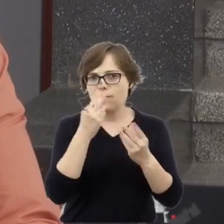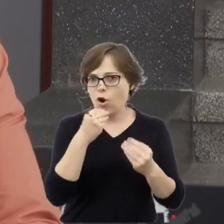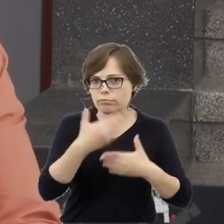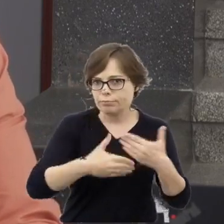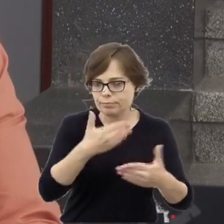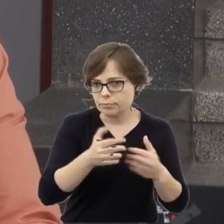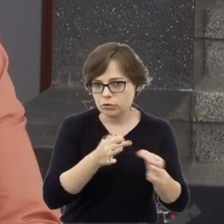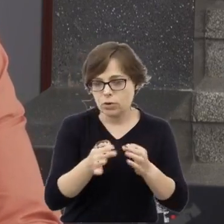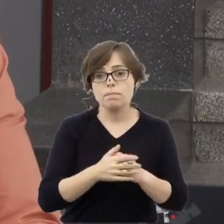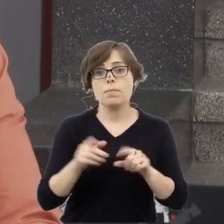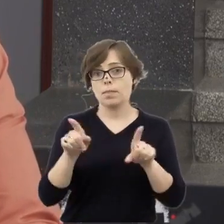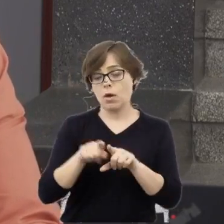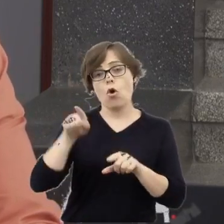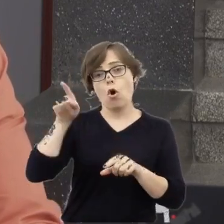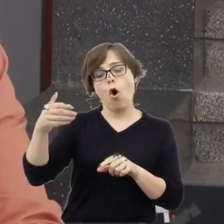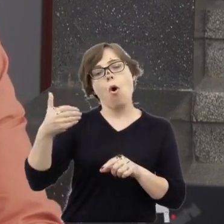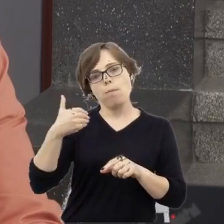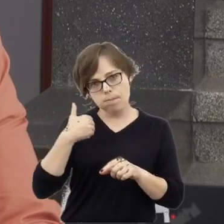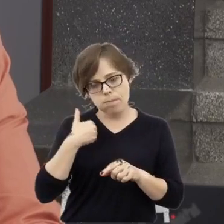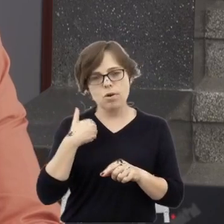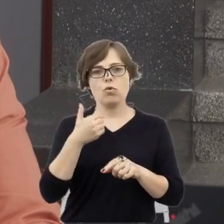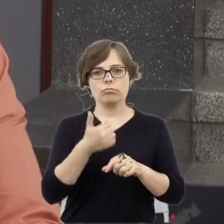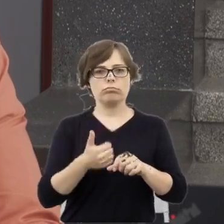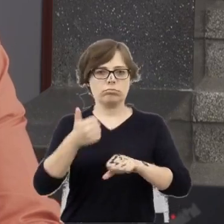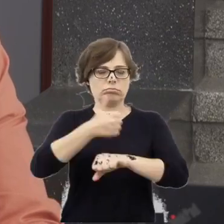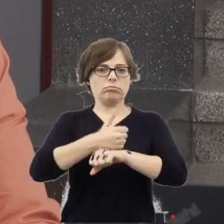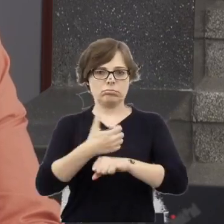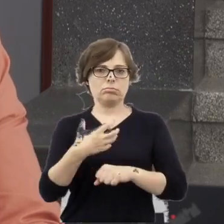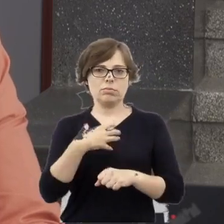redaktorem ważnej książki